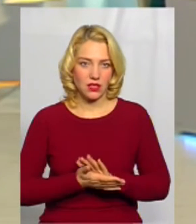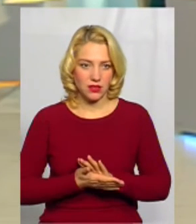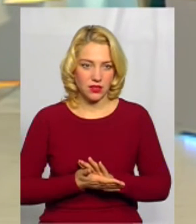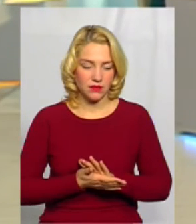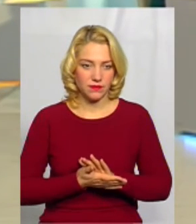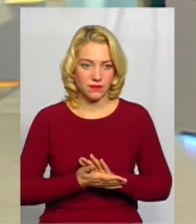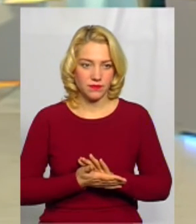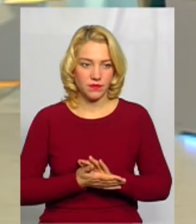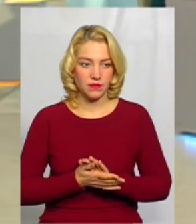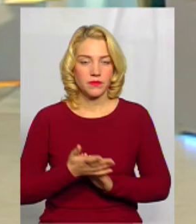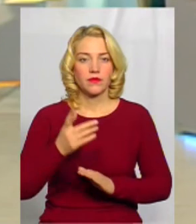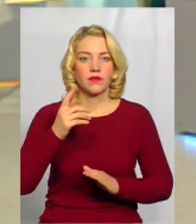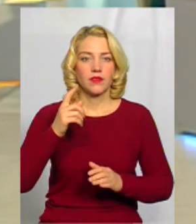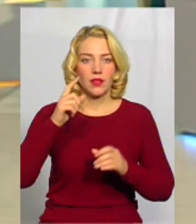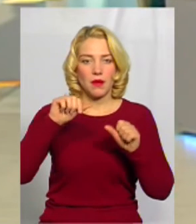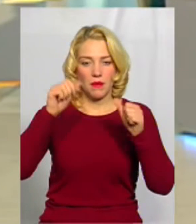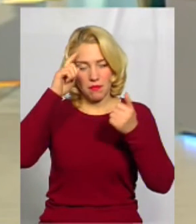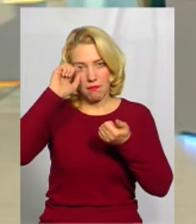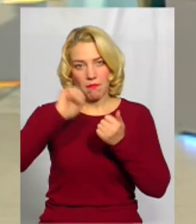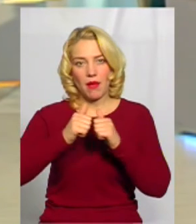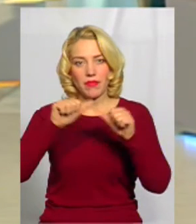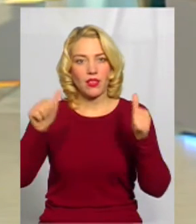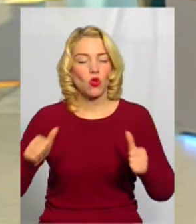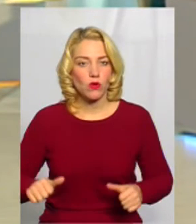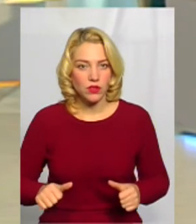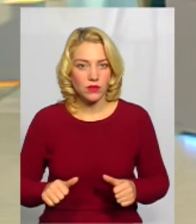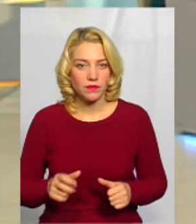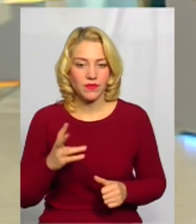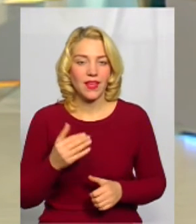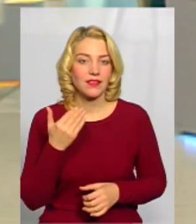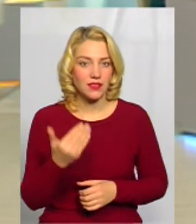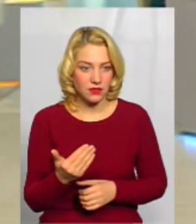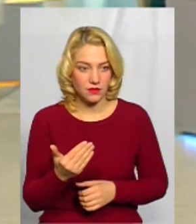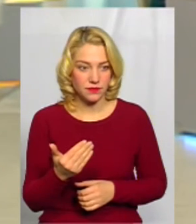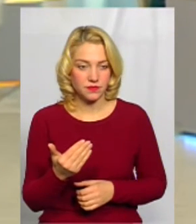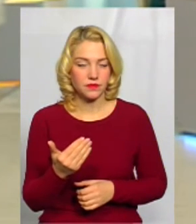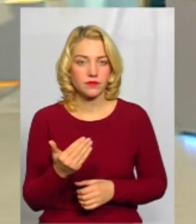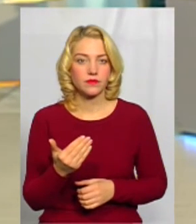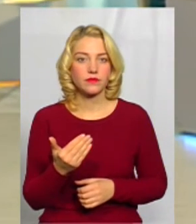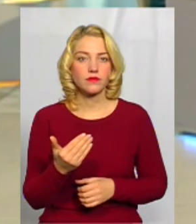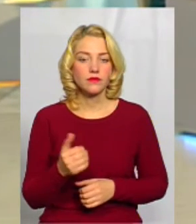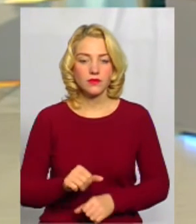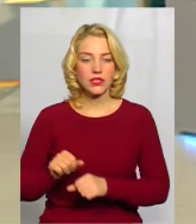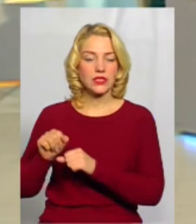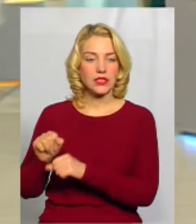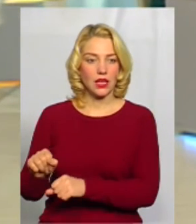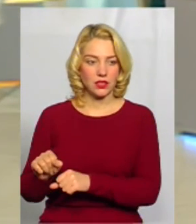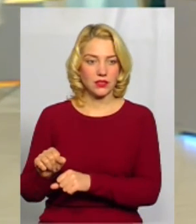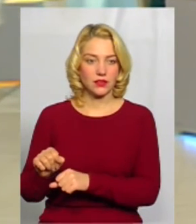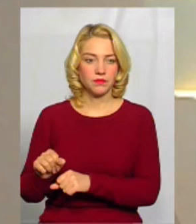пам'яток, на їх захист?